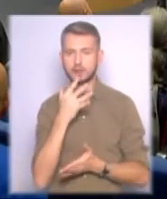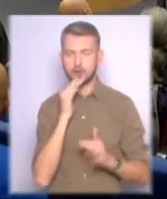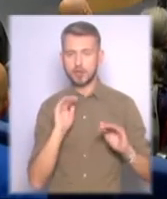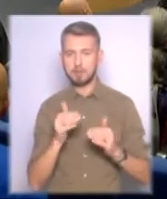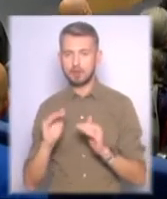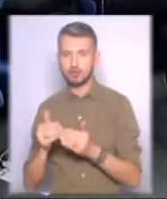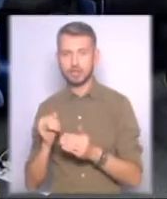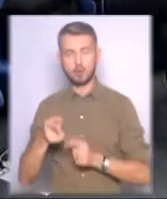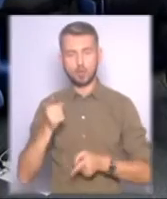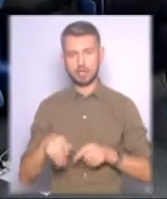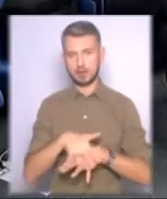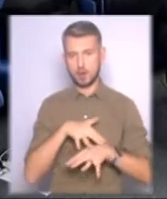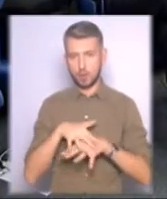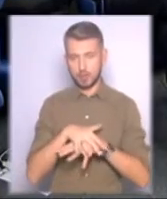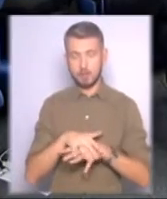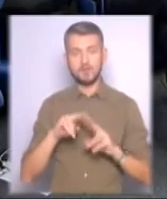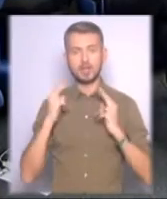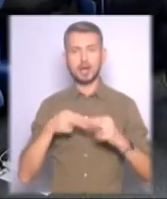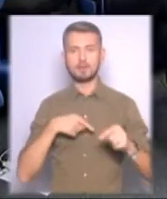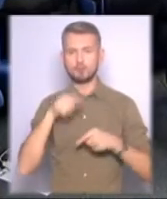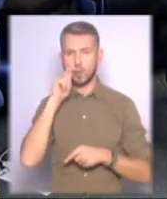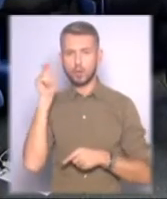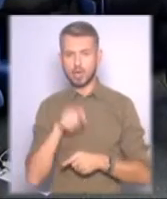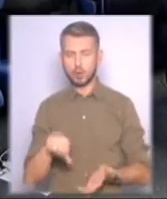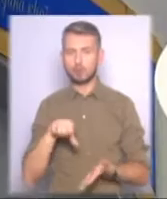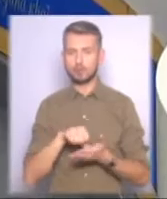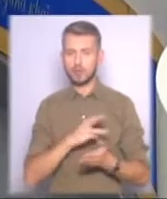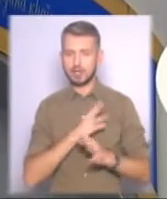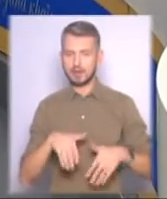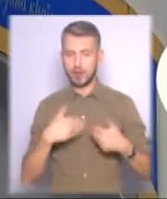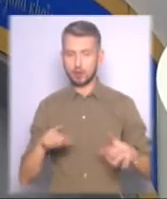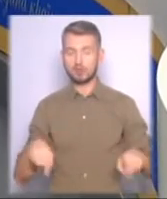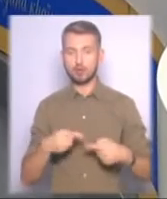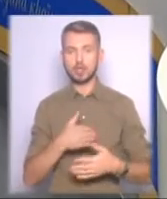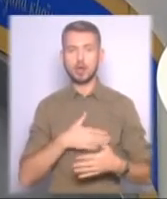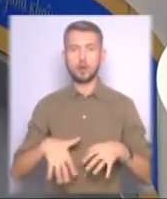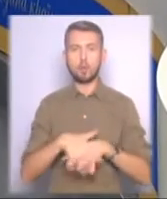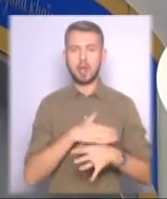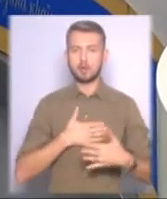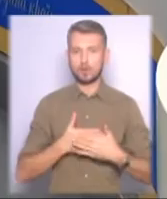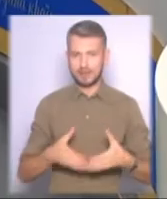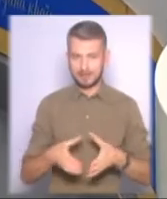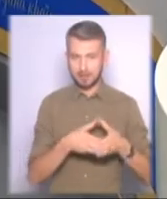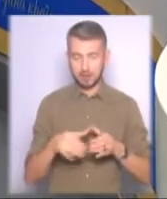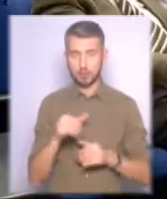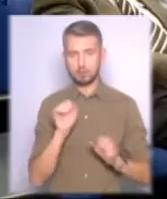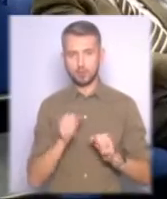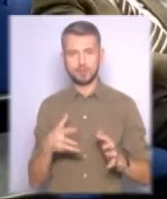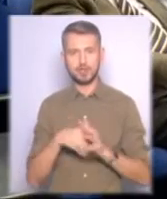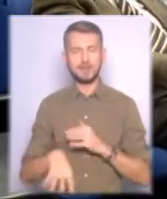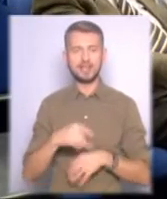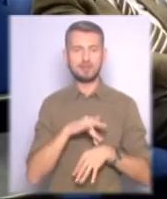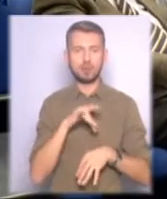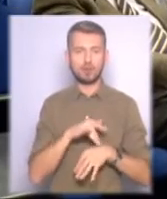та корінних народів. Федерація футболу України виступила ініціатором створення громадської спілки, куди зможуть увійти усі вболівальники,